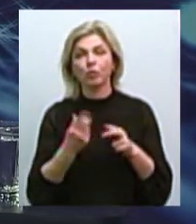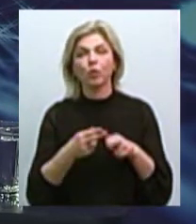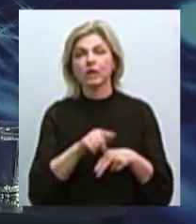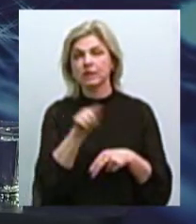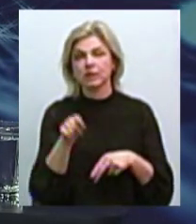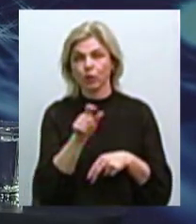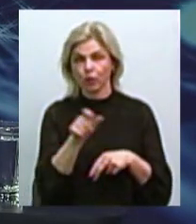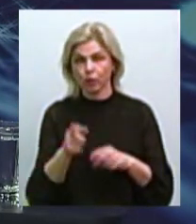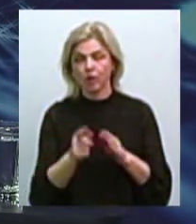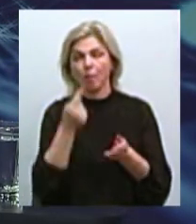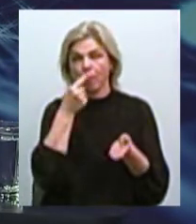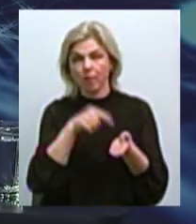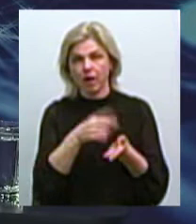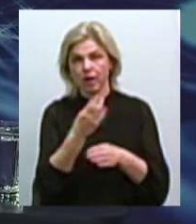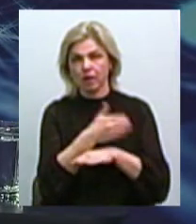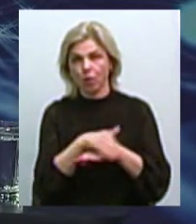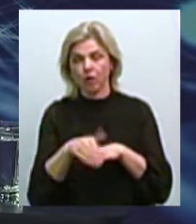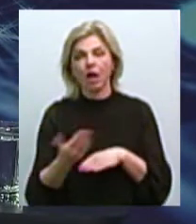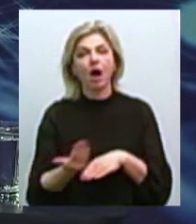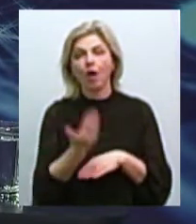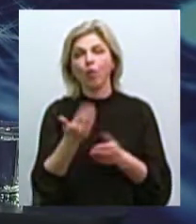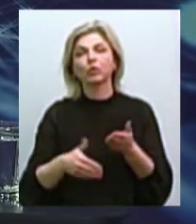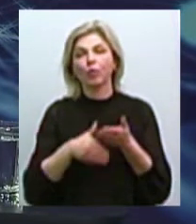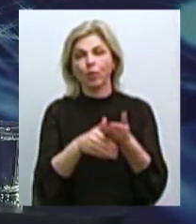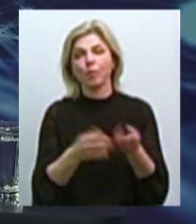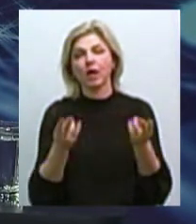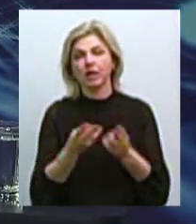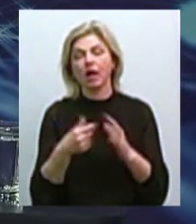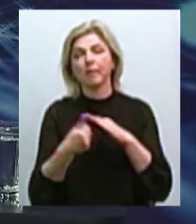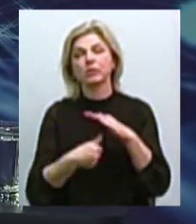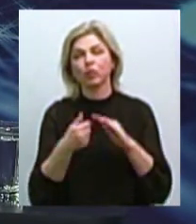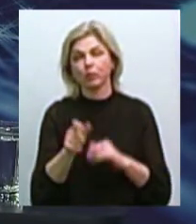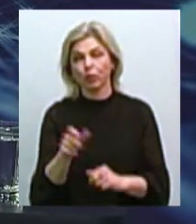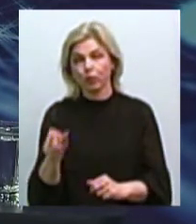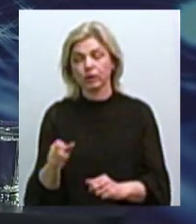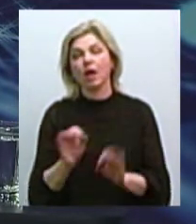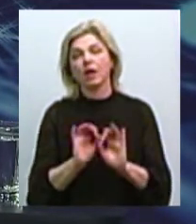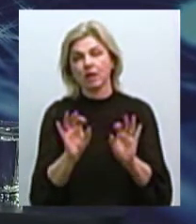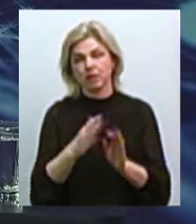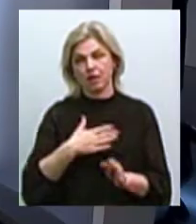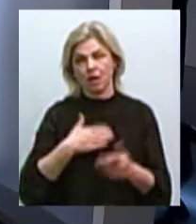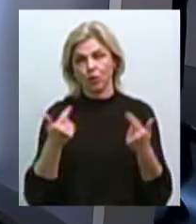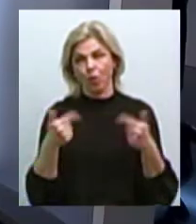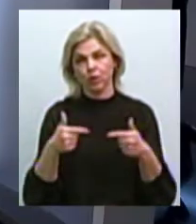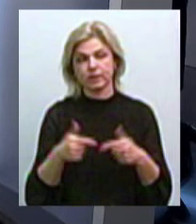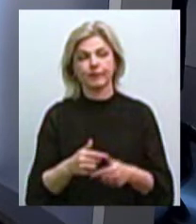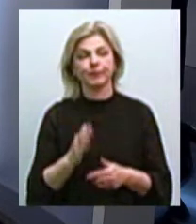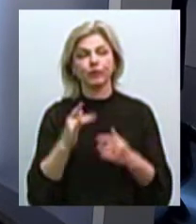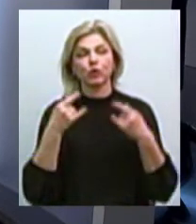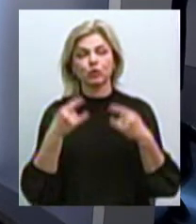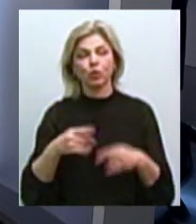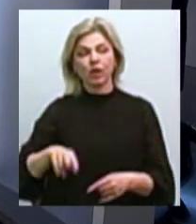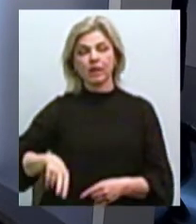опинились на вулиці? Якої допомоги потребують бездомні? Миколаївці розкажуть наші сьогоднішні гості. В студії